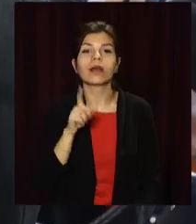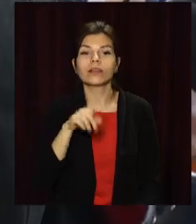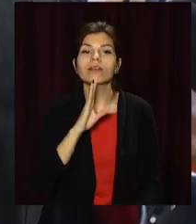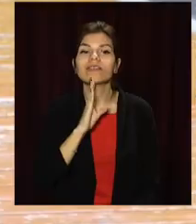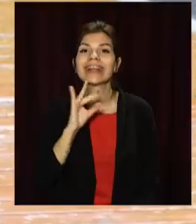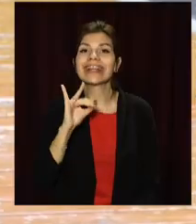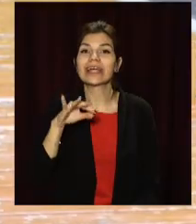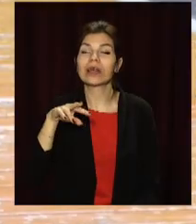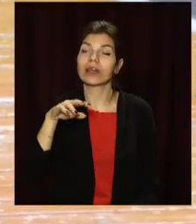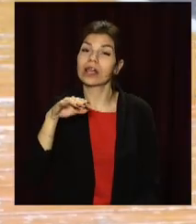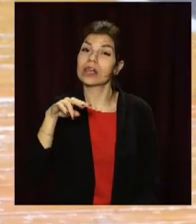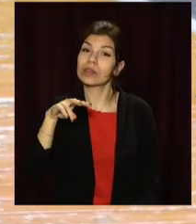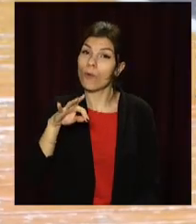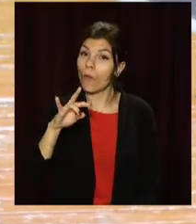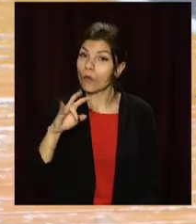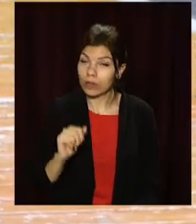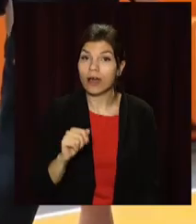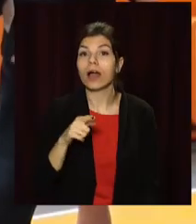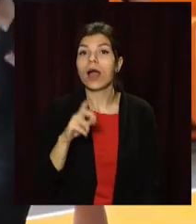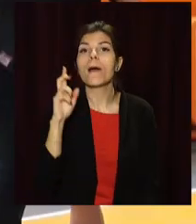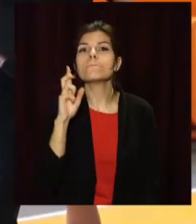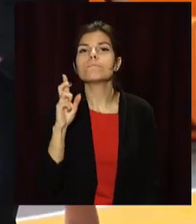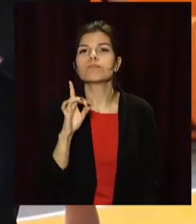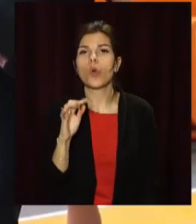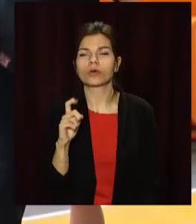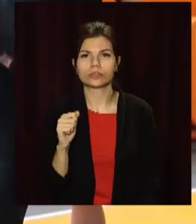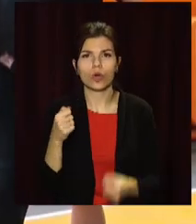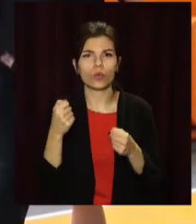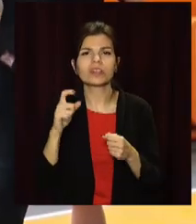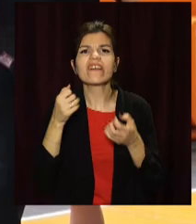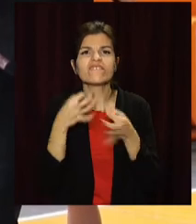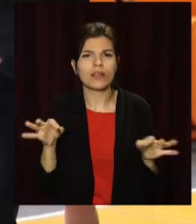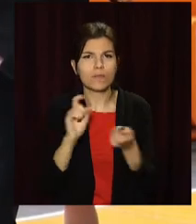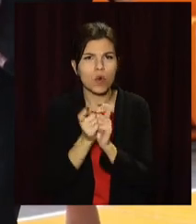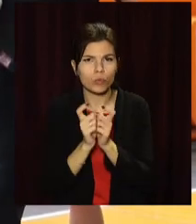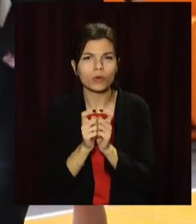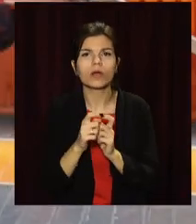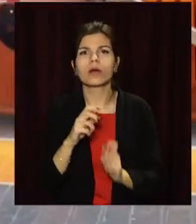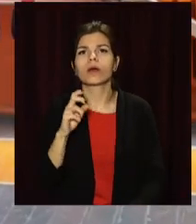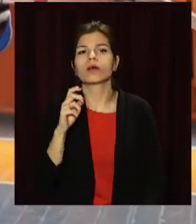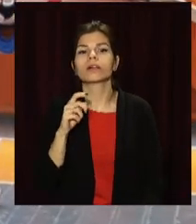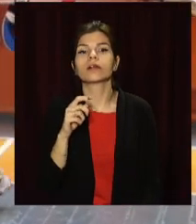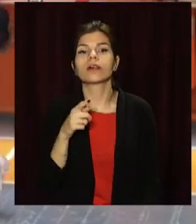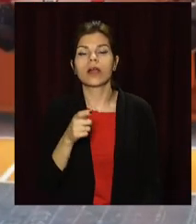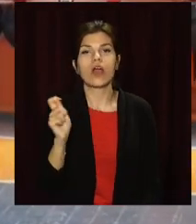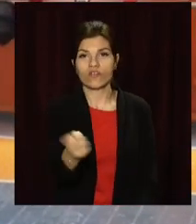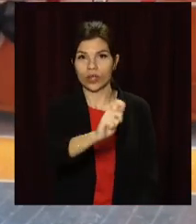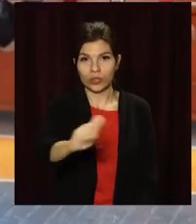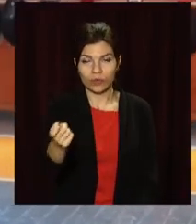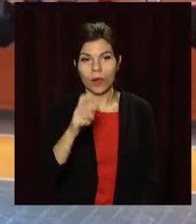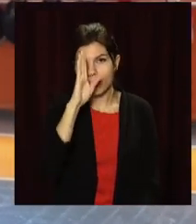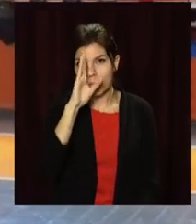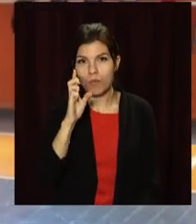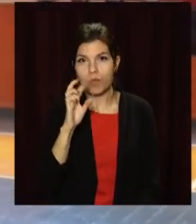Прокопровнік, бронзова призерка індивідуального Кубку світу з вільної боротьби, бронзовий призер Кубку світу з фехтування Богдан